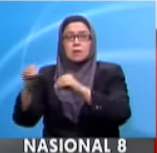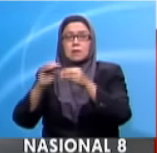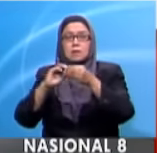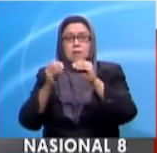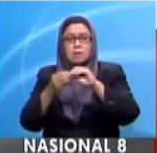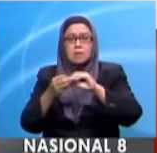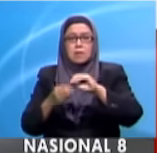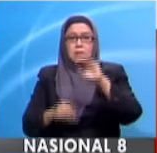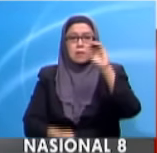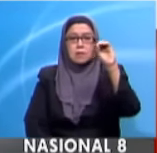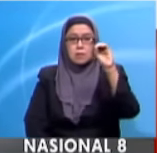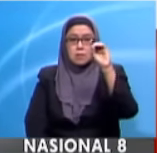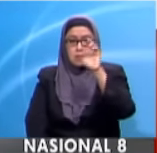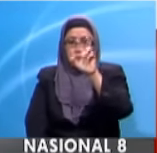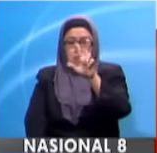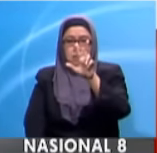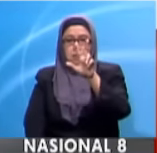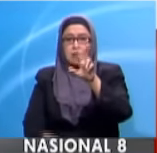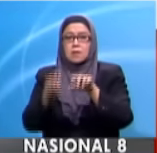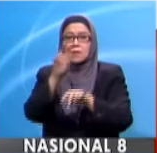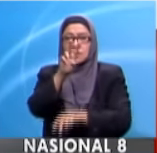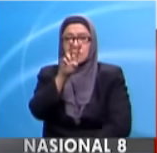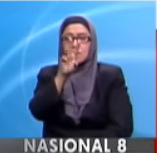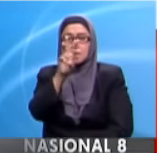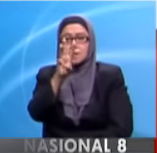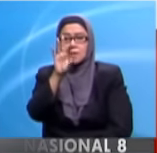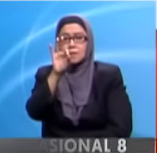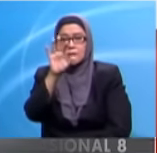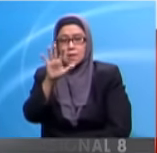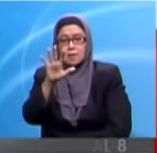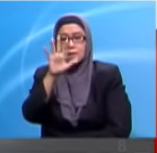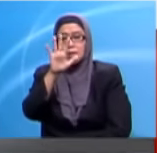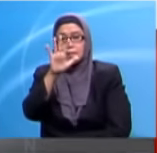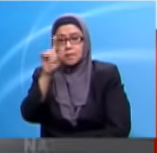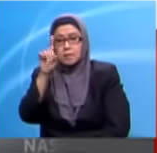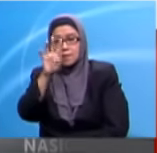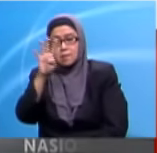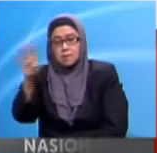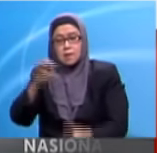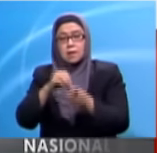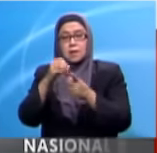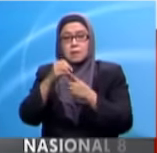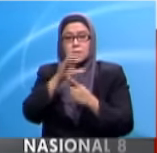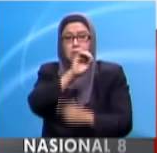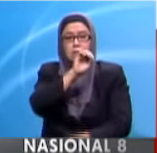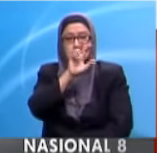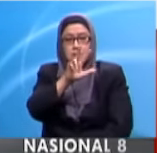talian 03 2698 5144 atau 03